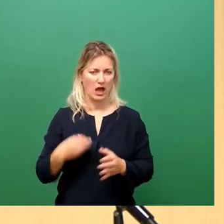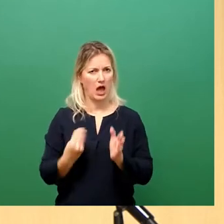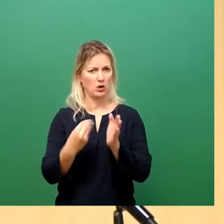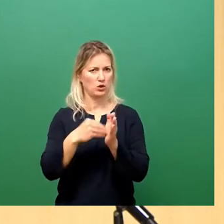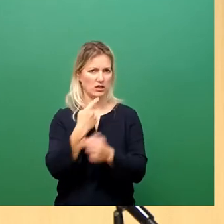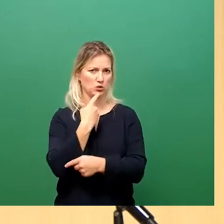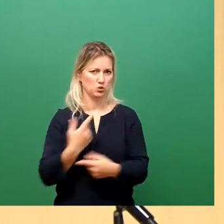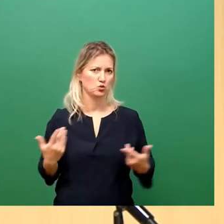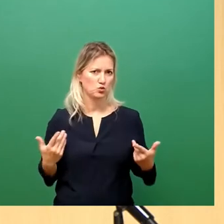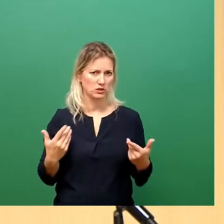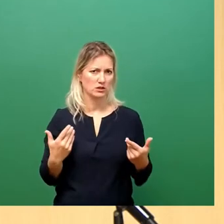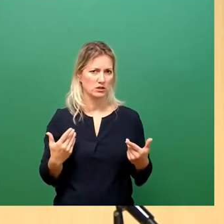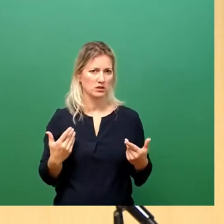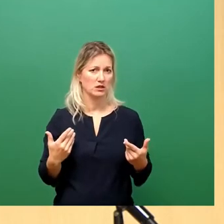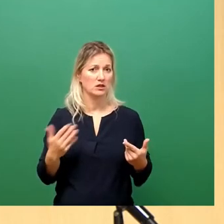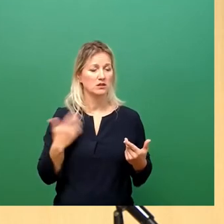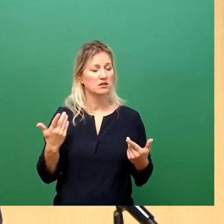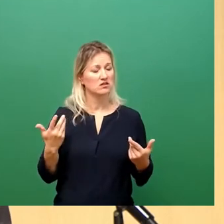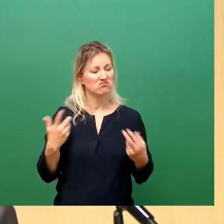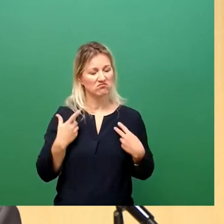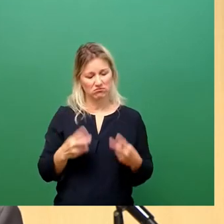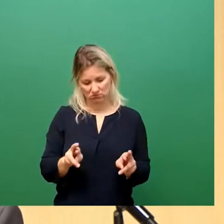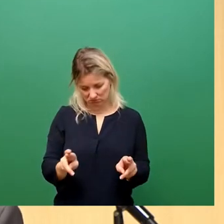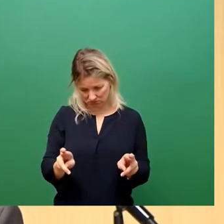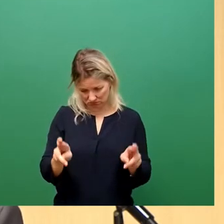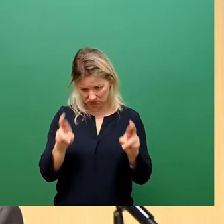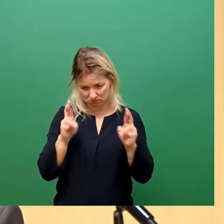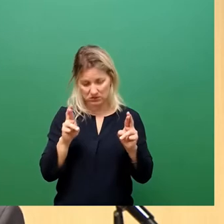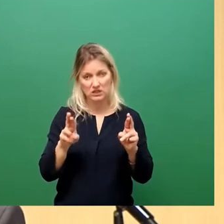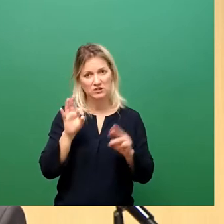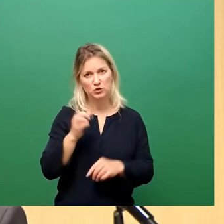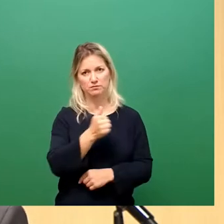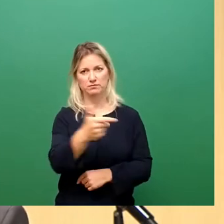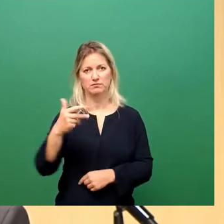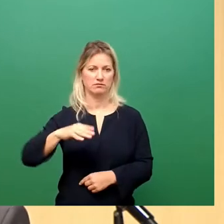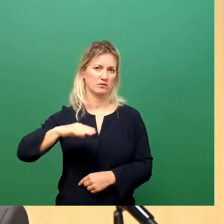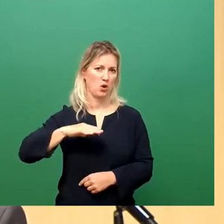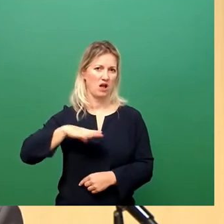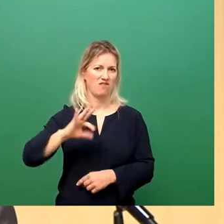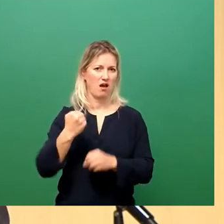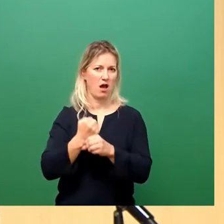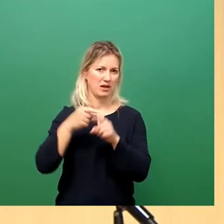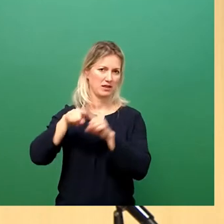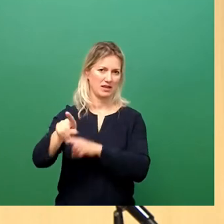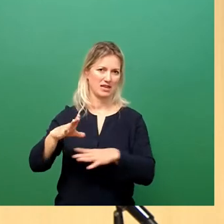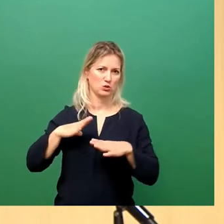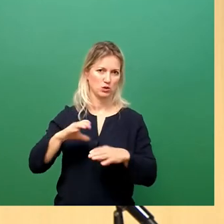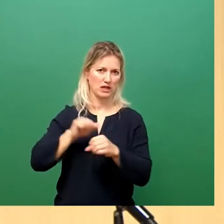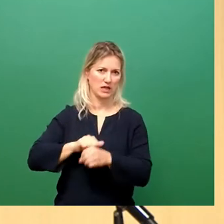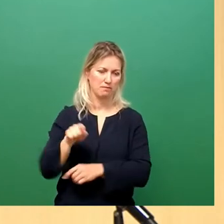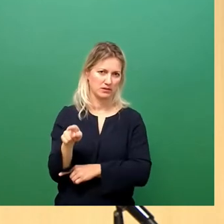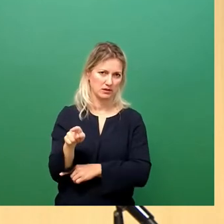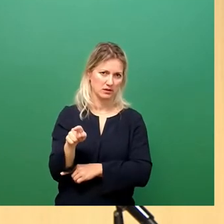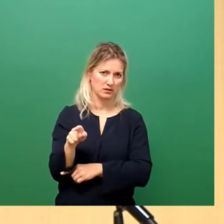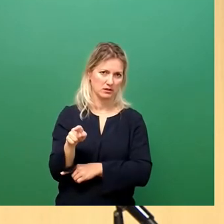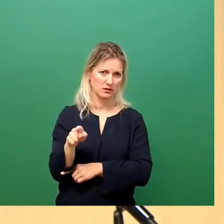besonders meinen tiefsten Respekt an den Kolleginnen und Kollegen im Gesundheitsamt selbst, denn die arbeiten